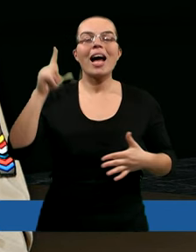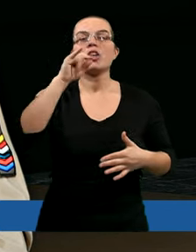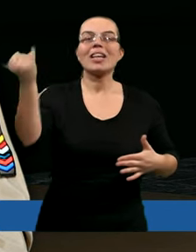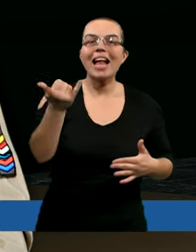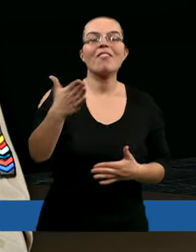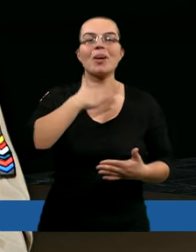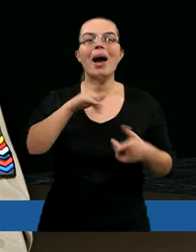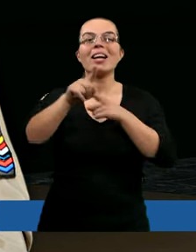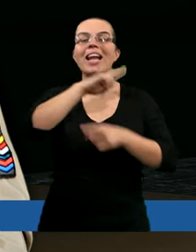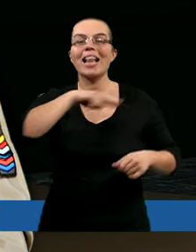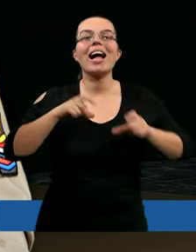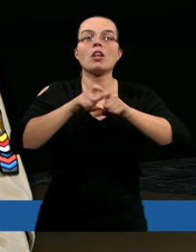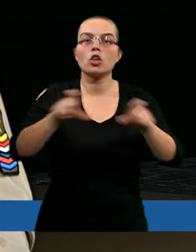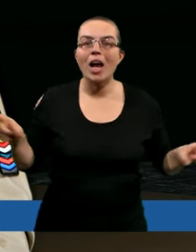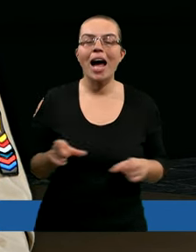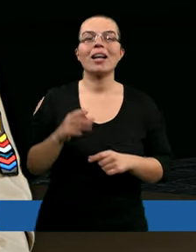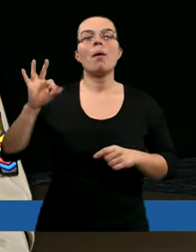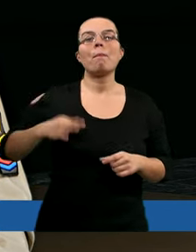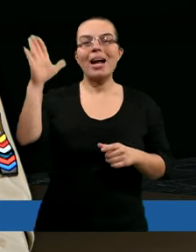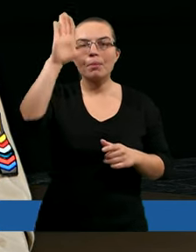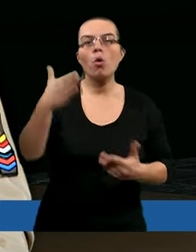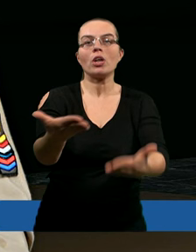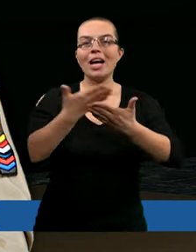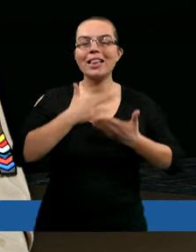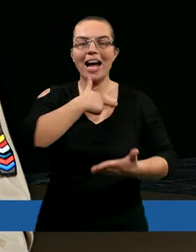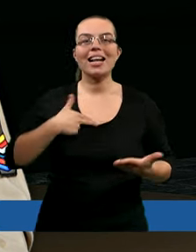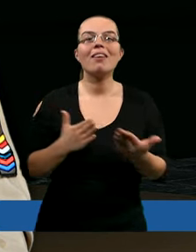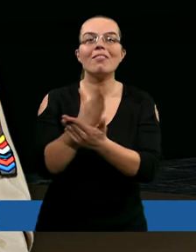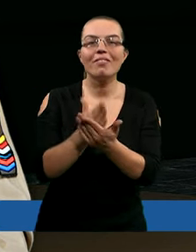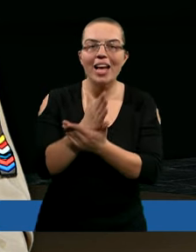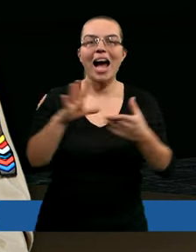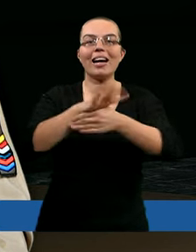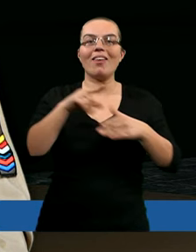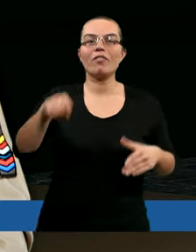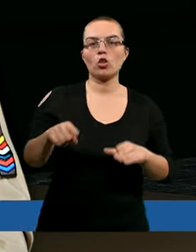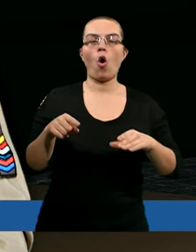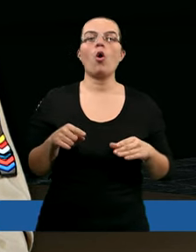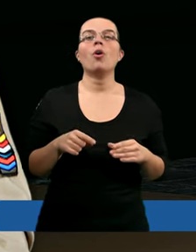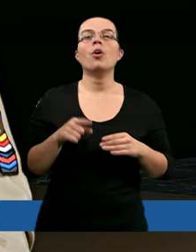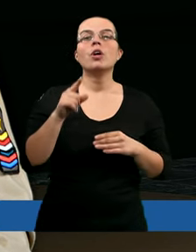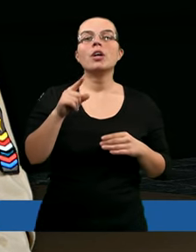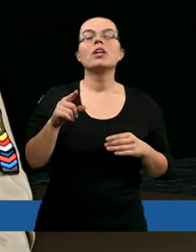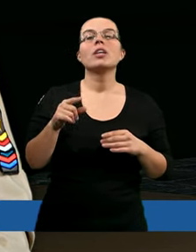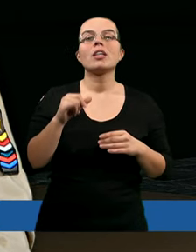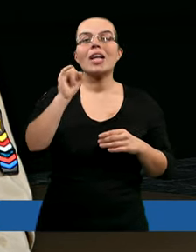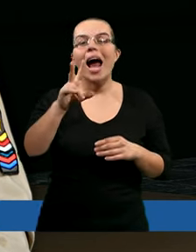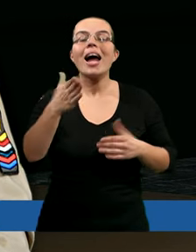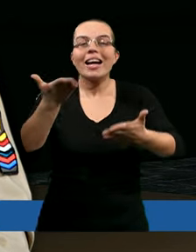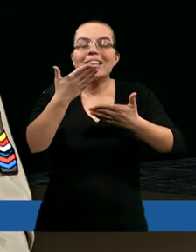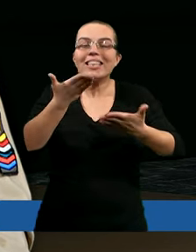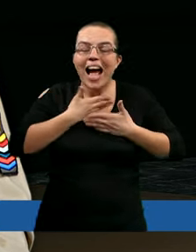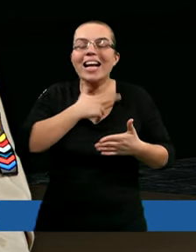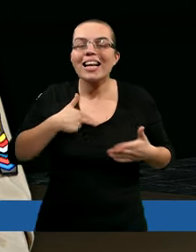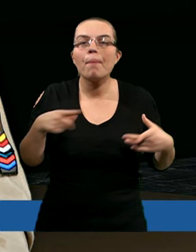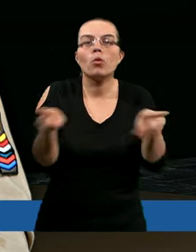masz dla nas ratunek. Panie Boże, daj nam wiarę, taką jak miał Job. Daj